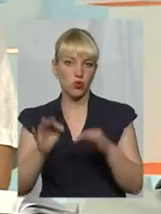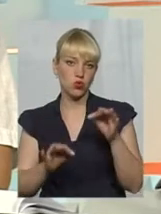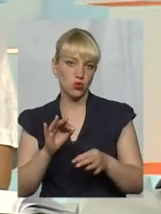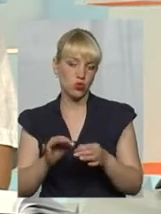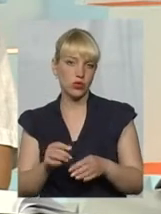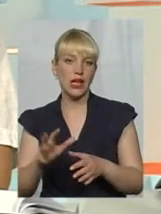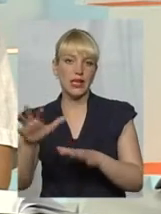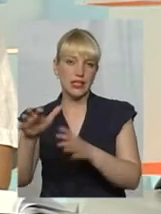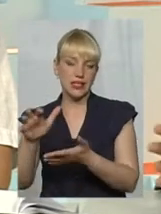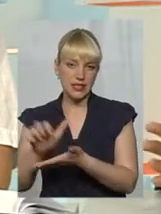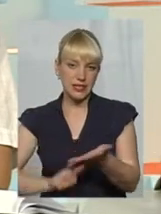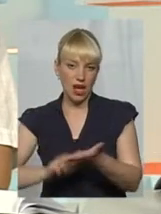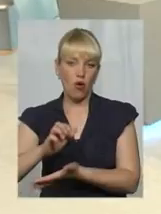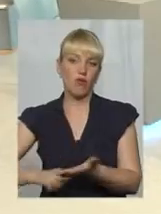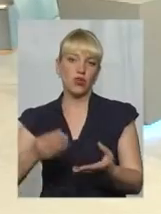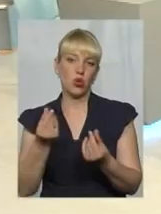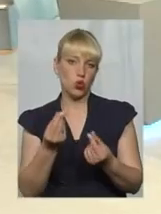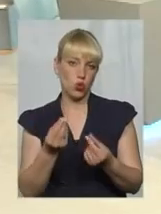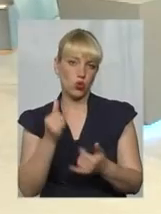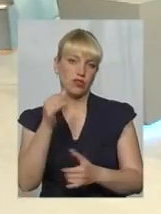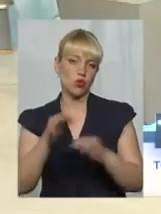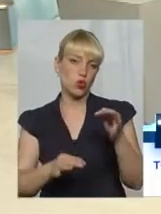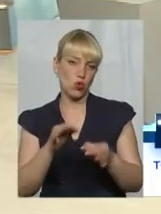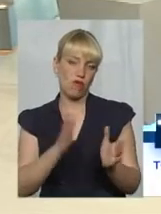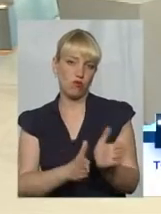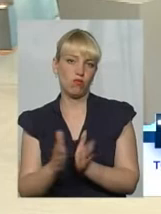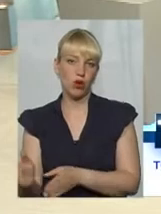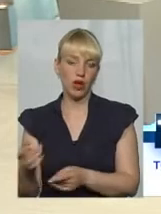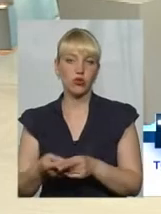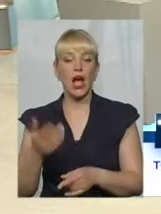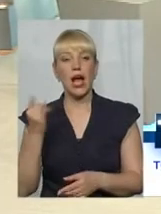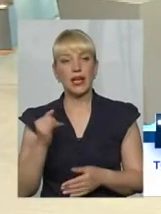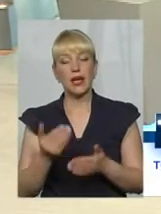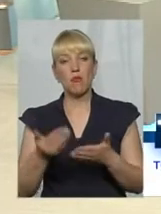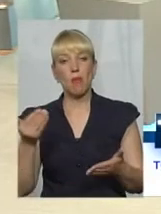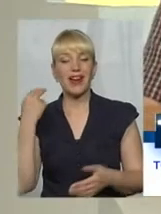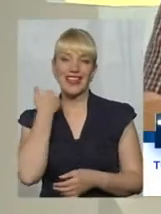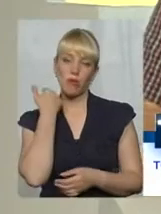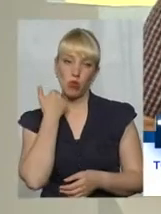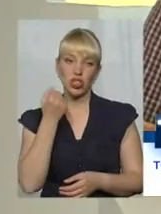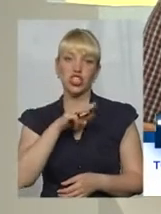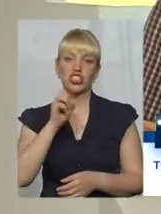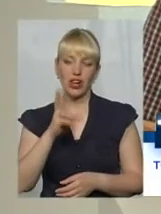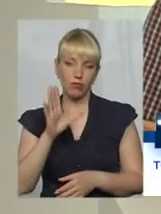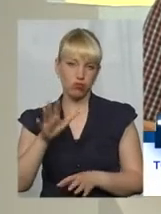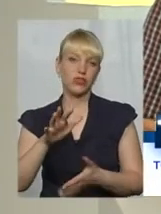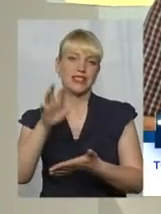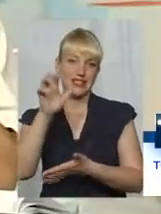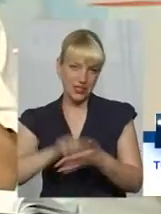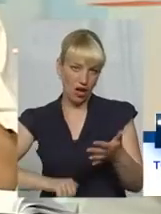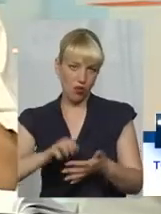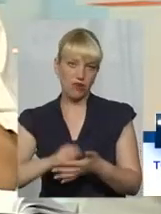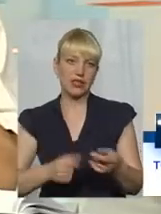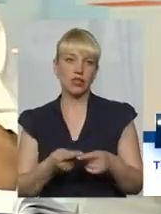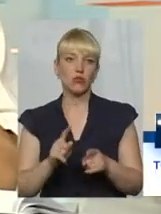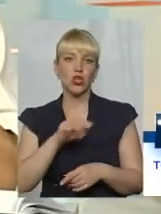їх в судовому порядку. Тобто обрали собі іншого управителя, але жек... Так, попередні борги він з вас буде стягувати. Тим більше, якщо зараз за